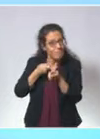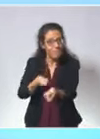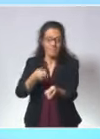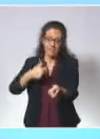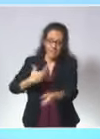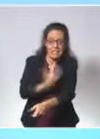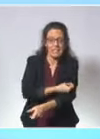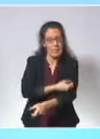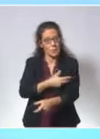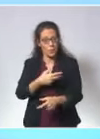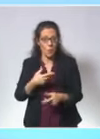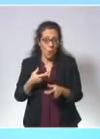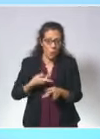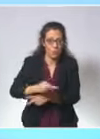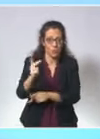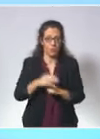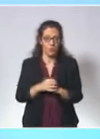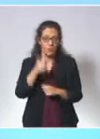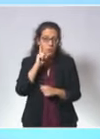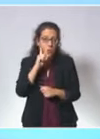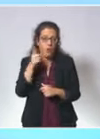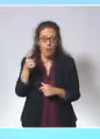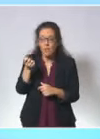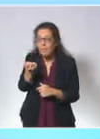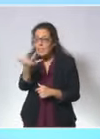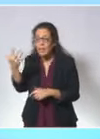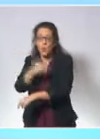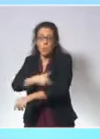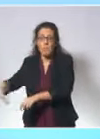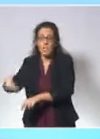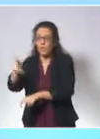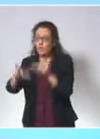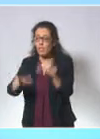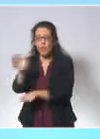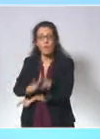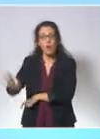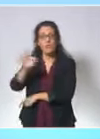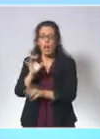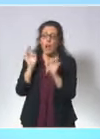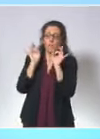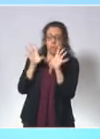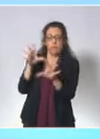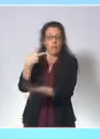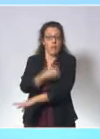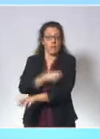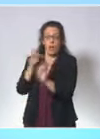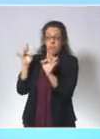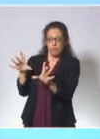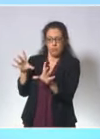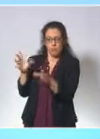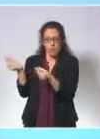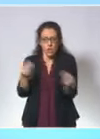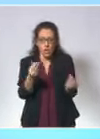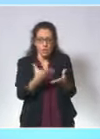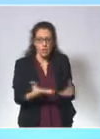parce qu'il n'est pas admissible que le refus de quelques millions de Français de se faire vacciner mettent en risque